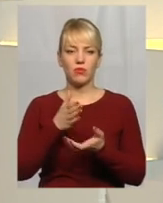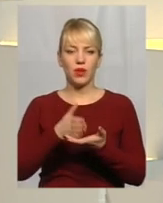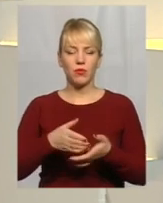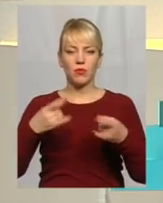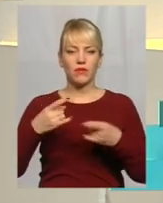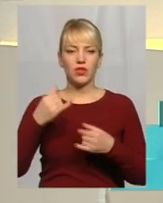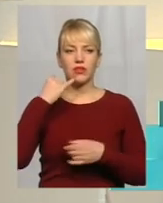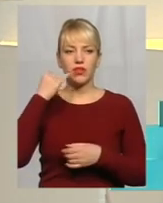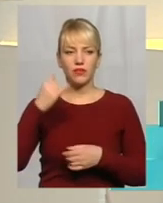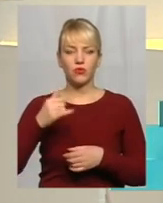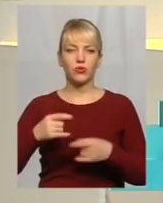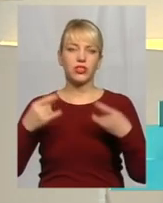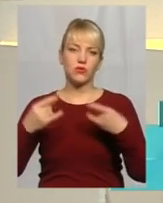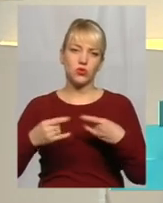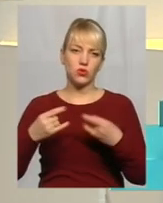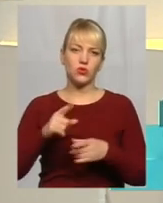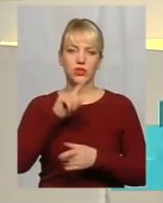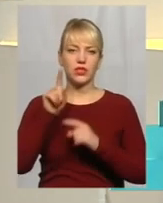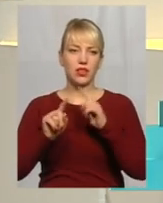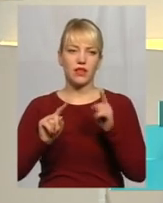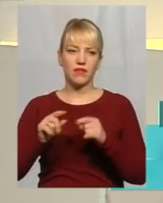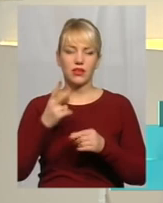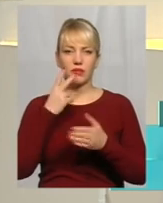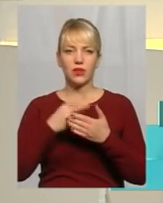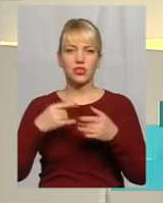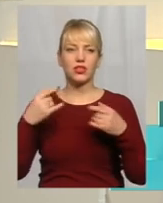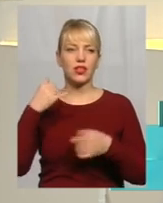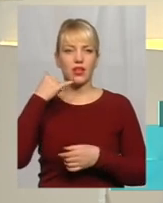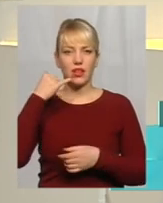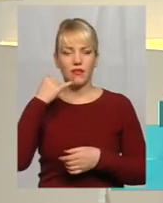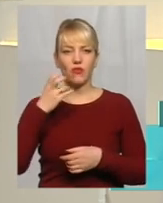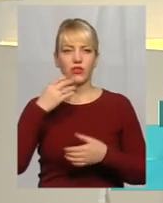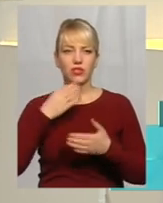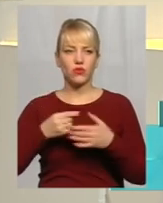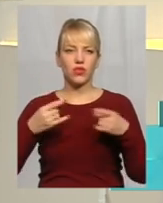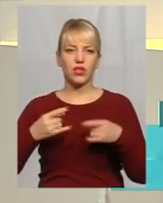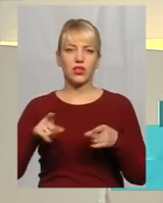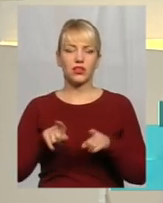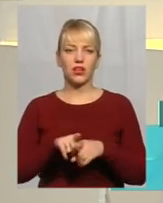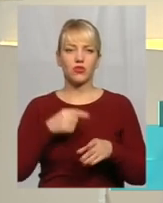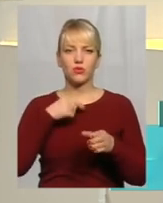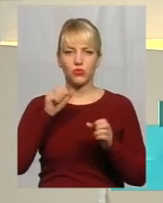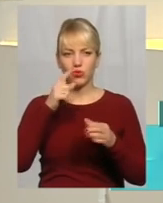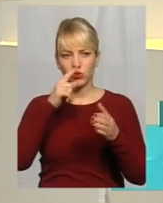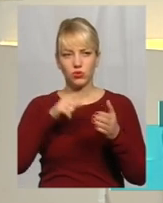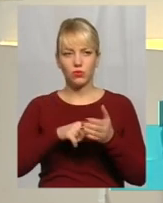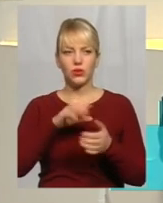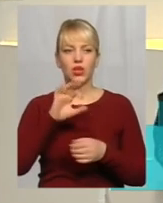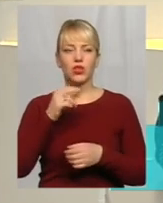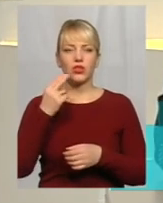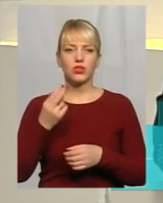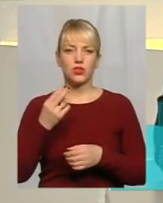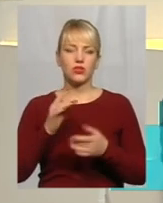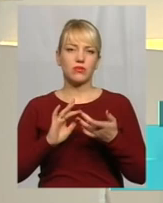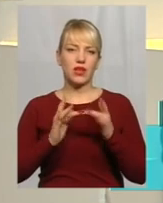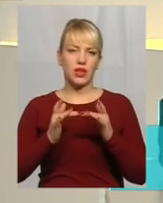питаннями у студію, задавайте їх, телефони бачите на своїх екранах Також ми доступні у соцмережах, задавайте питання